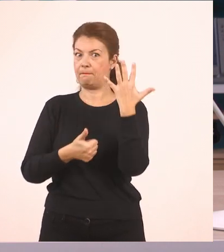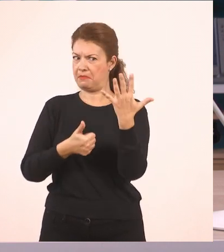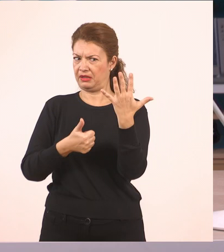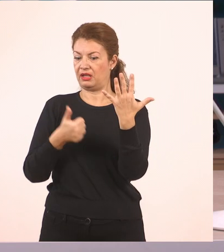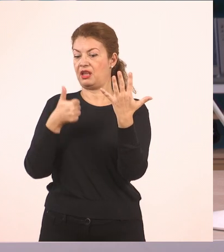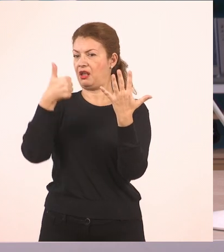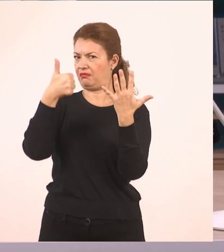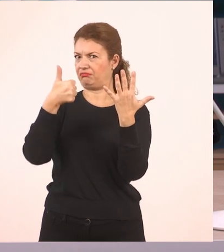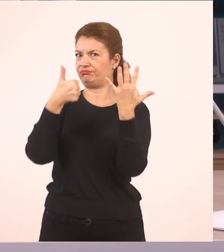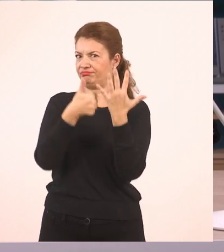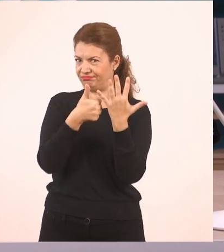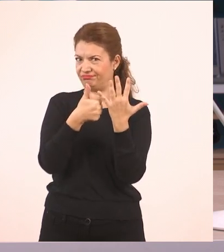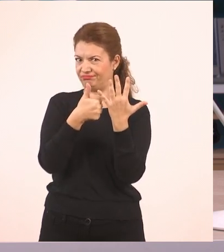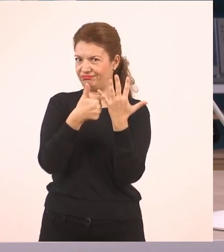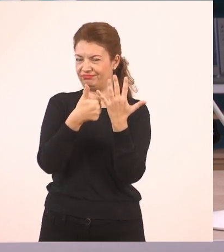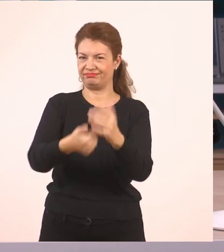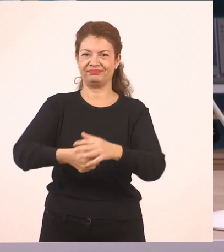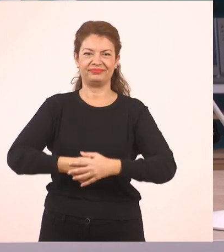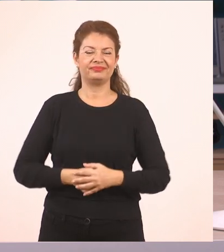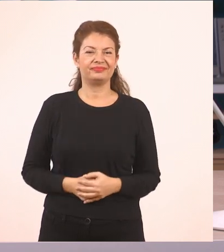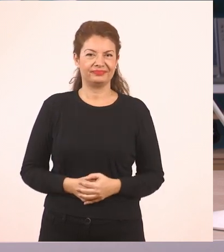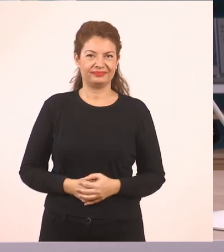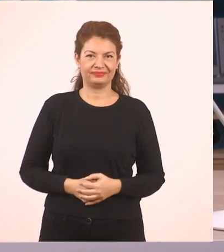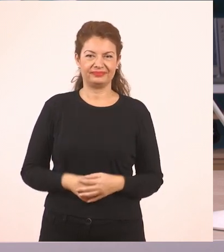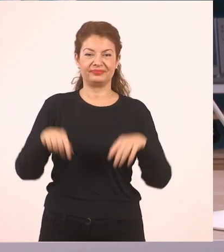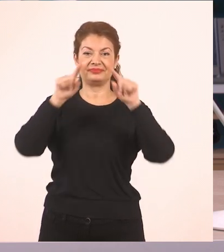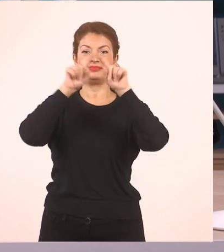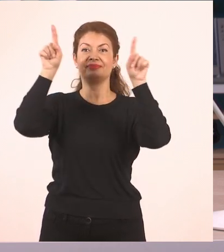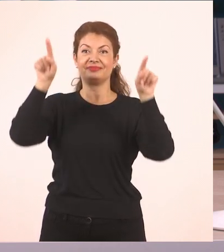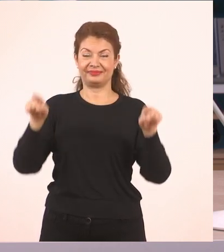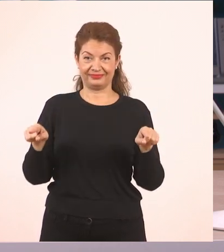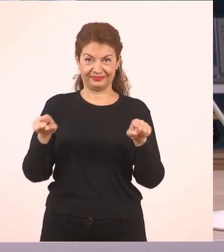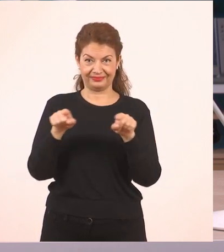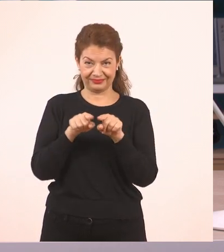και ένα δαχτυλάκι ακόμα. 6 λοιπόν.